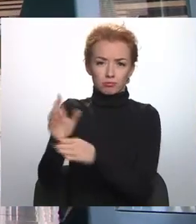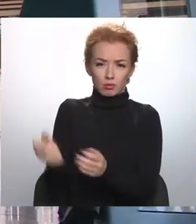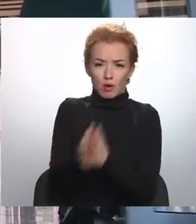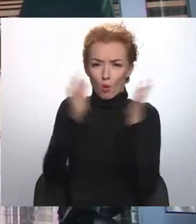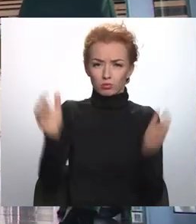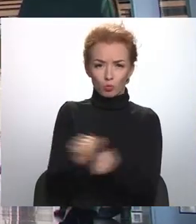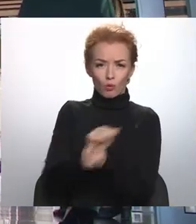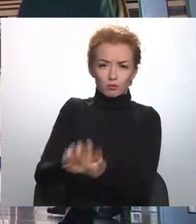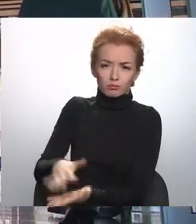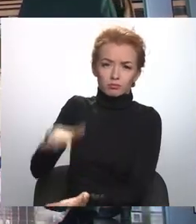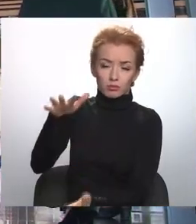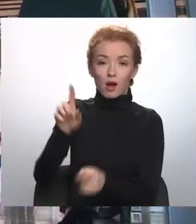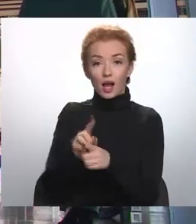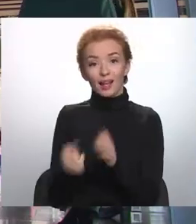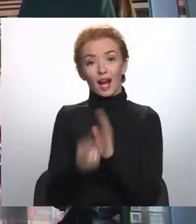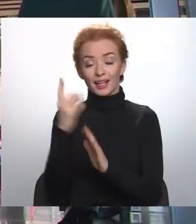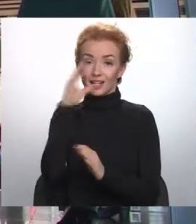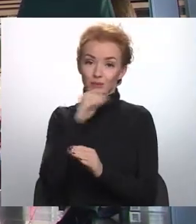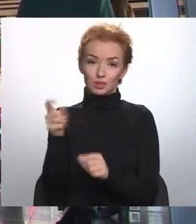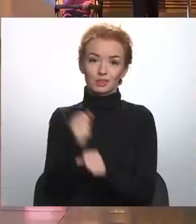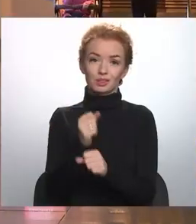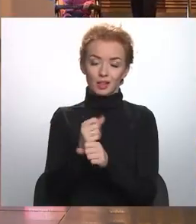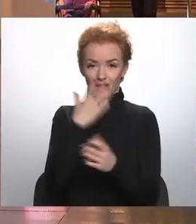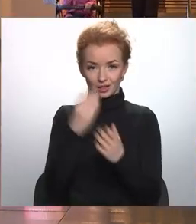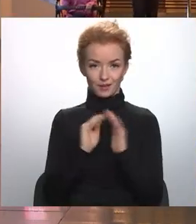strādāt kopdarba telpās. Mandar Līcīt, Latvijas televīzija.